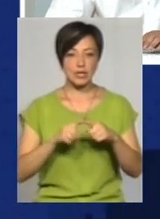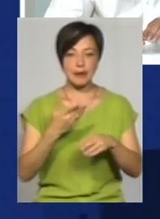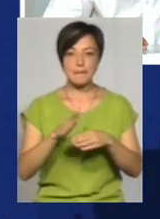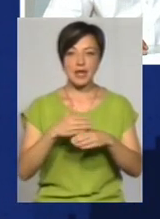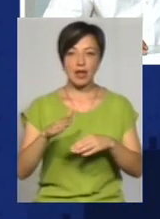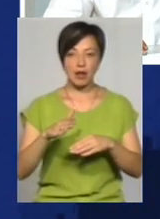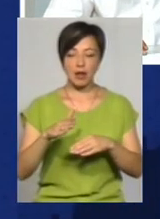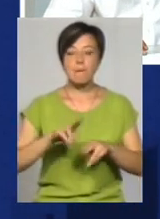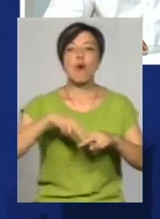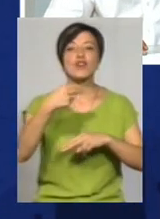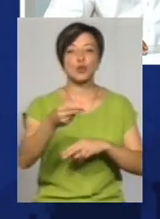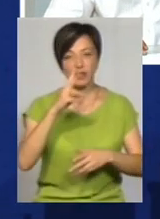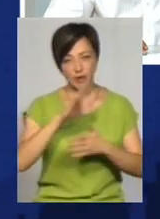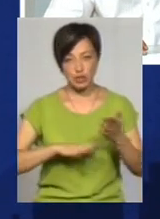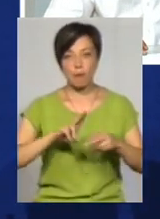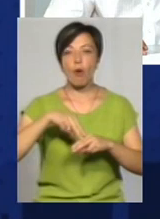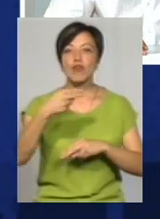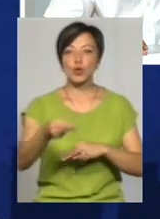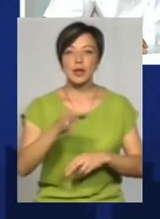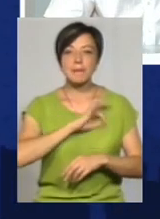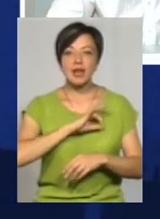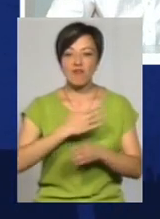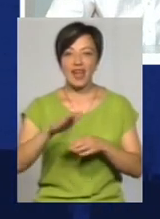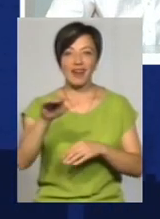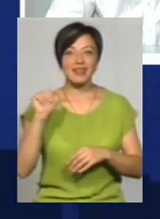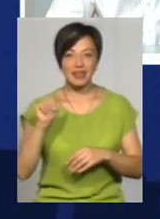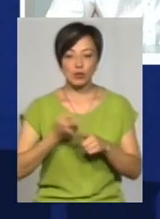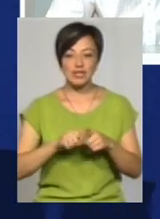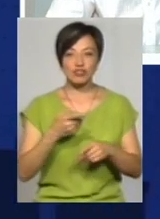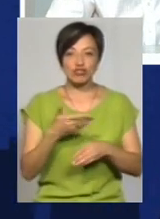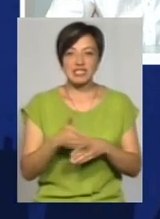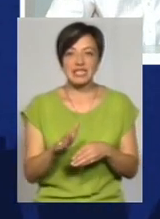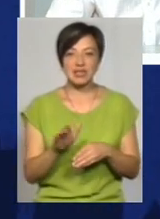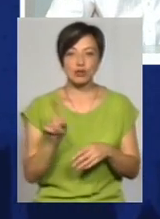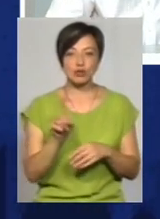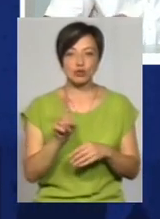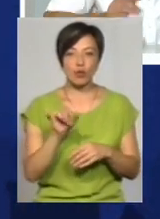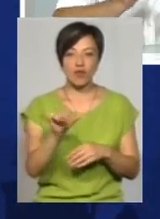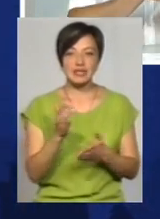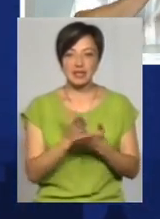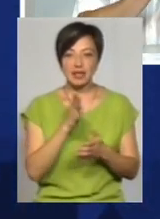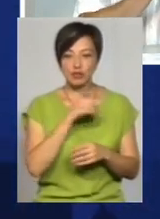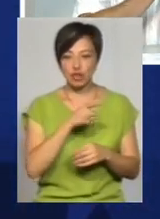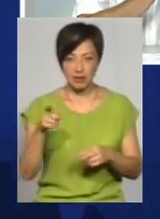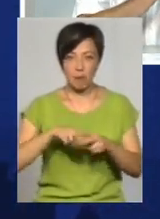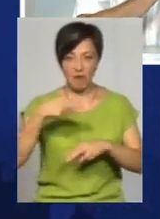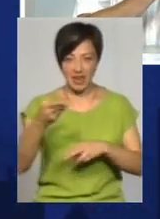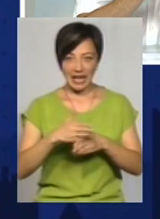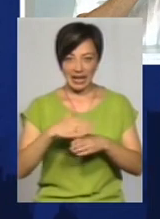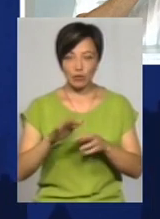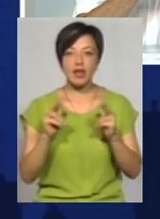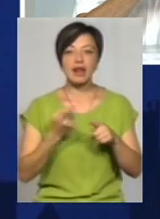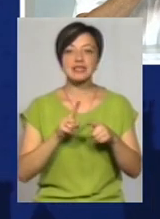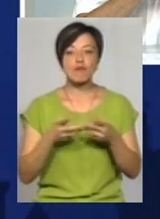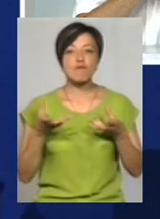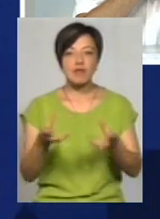в Європі, тобто ця частина, що у вас є певний час на повернення кредиту, і як це